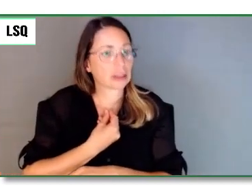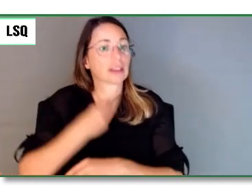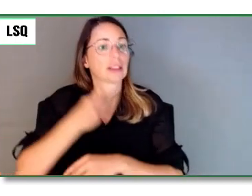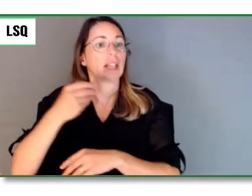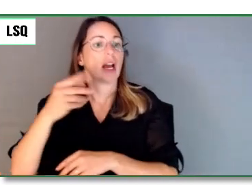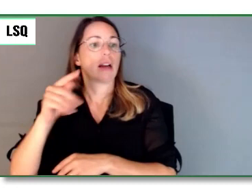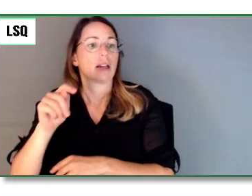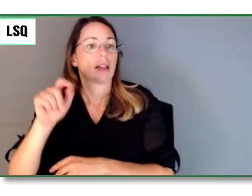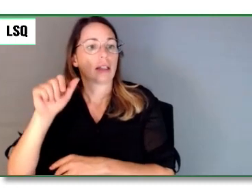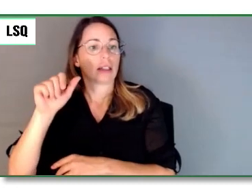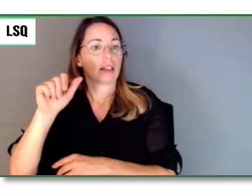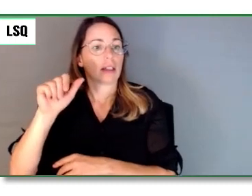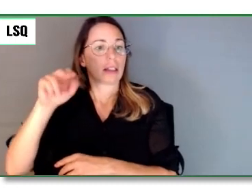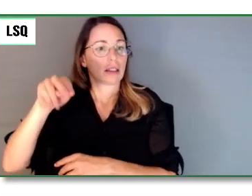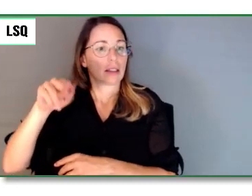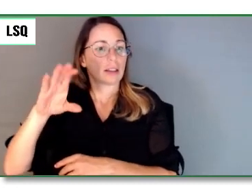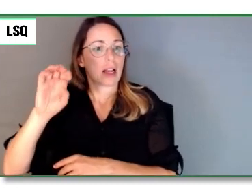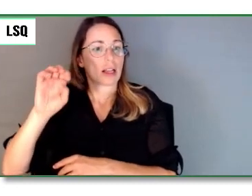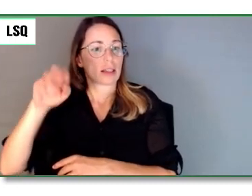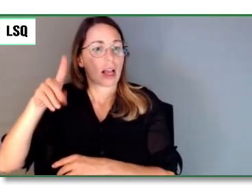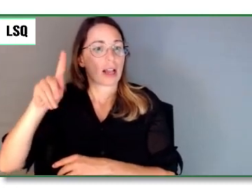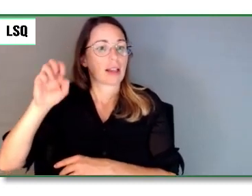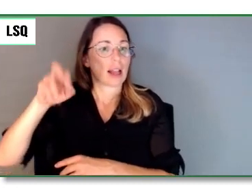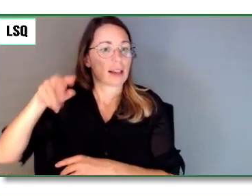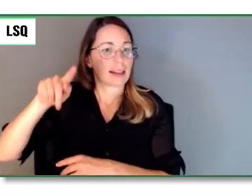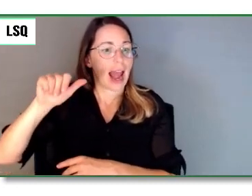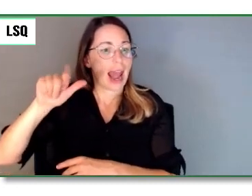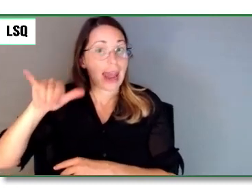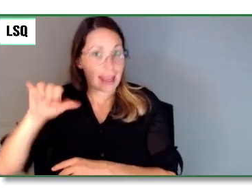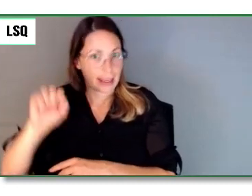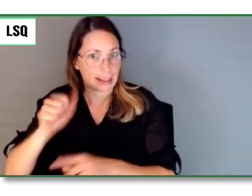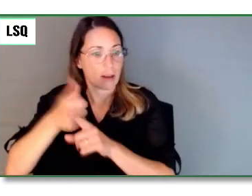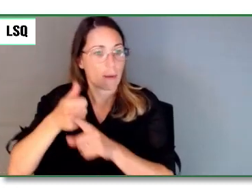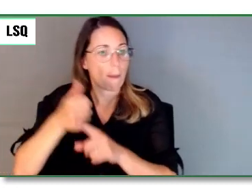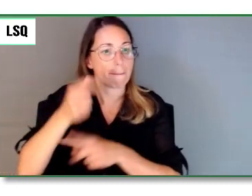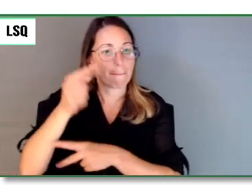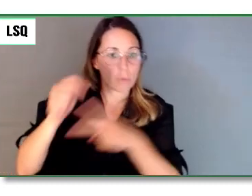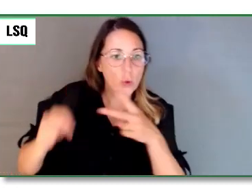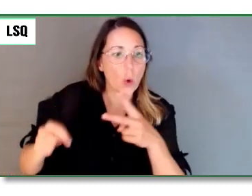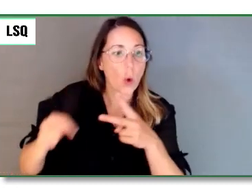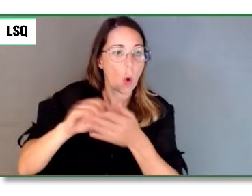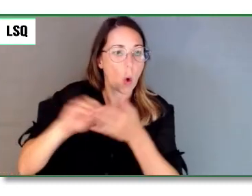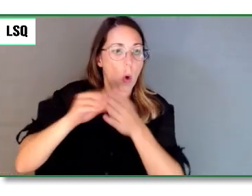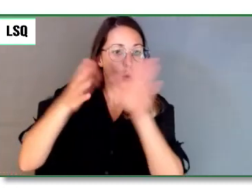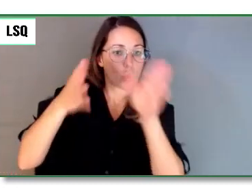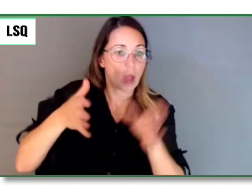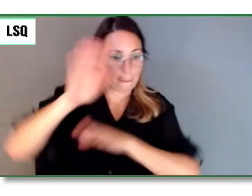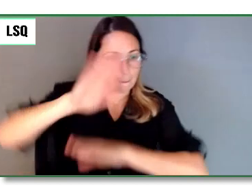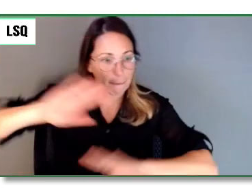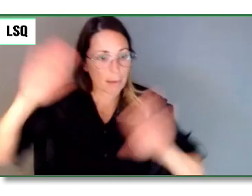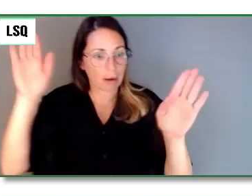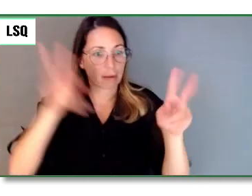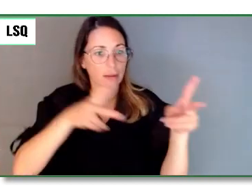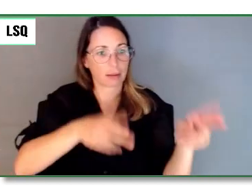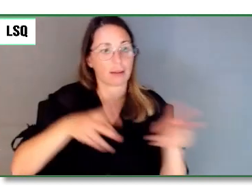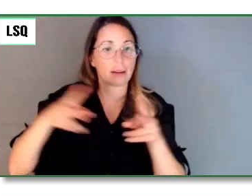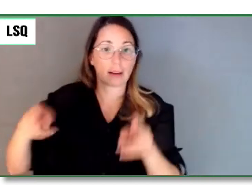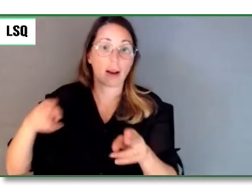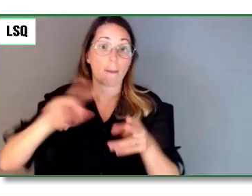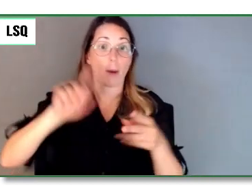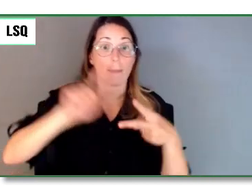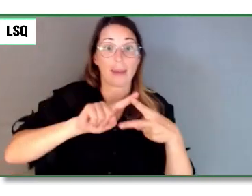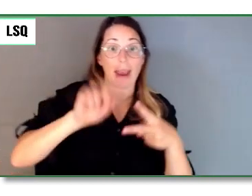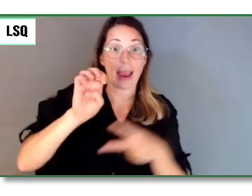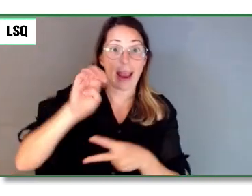citations, Emerson a dit, « Debout sur le sol nu, la tête baignée par l'air joyeux et élevée dans l'espace infini, tout égoïsme